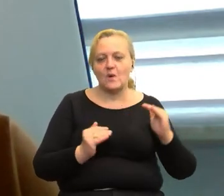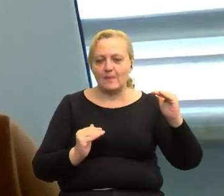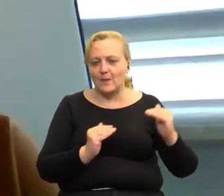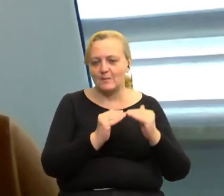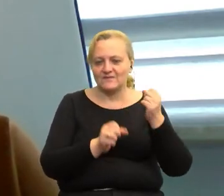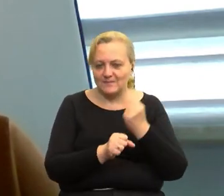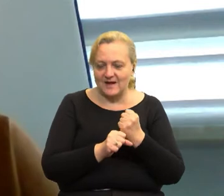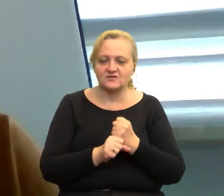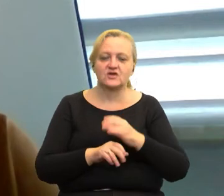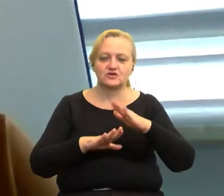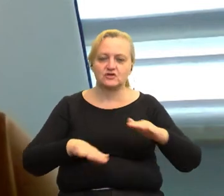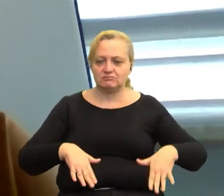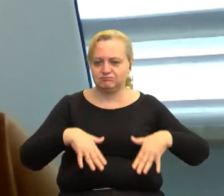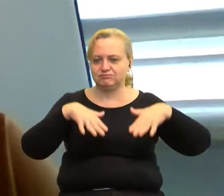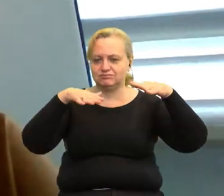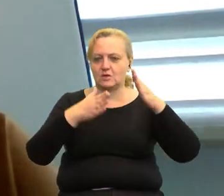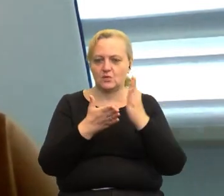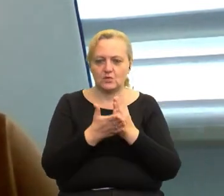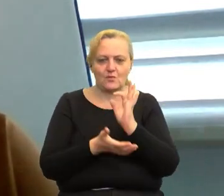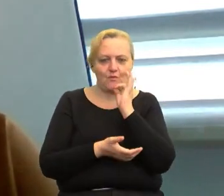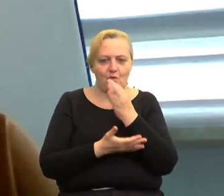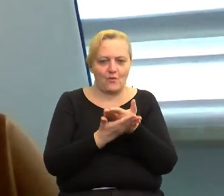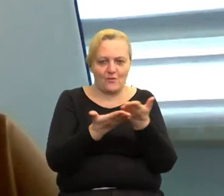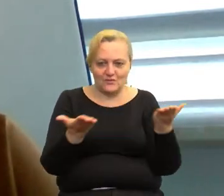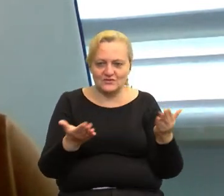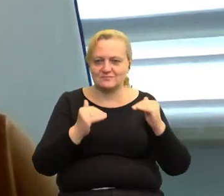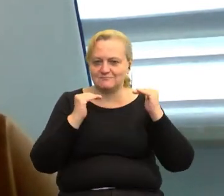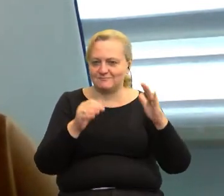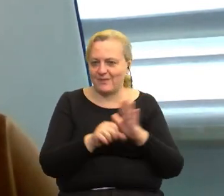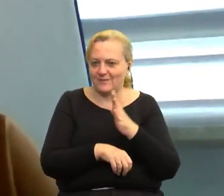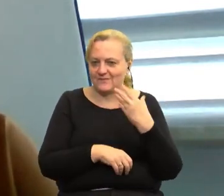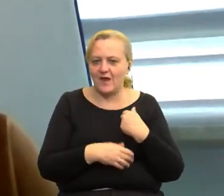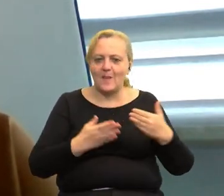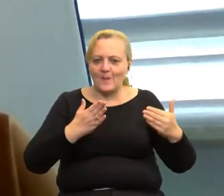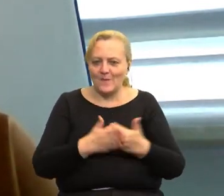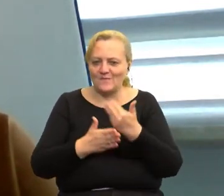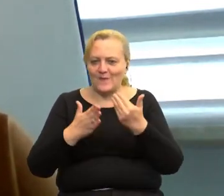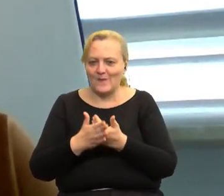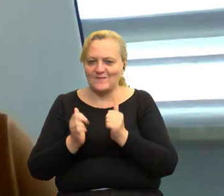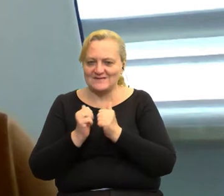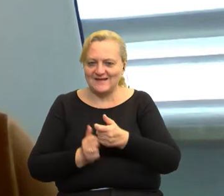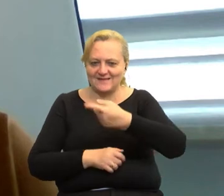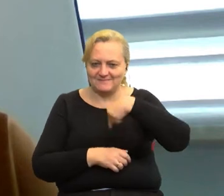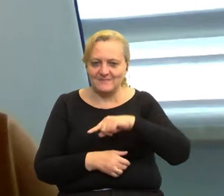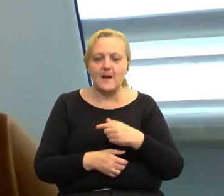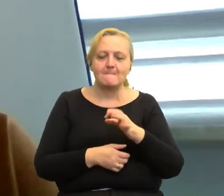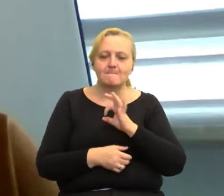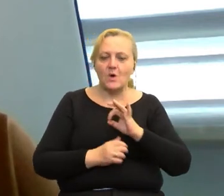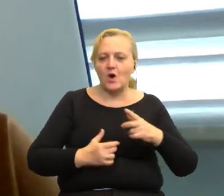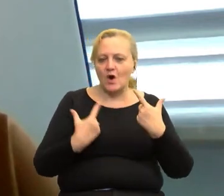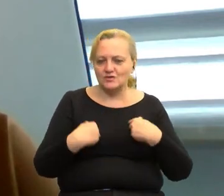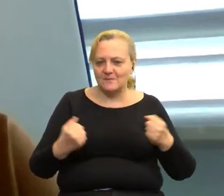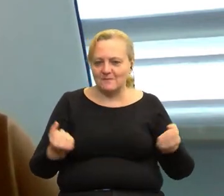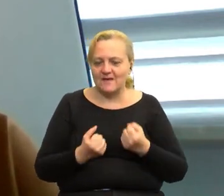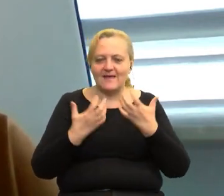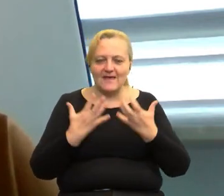Nasze dzieci dorastają, stają się młodzieżą, więc przed nami pojawiają się nowe wyzwania. Więc to, co było moją osobistą motywacją,